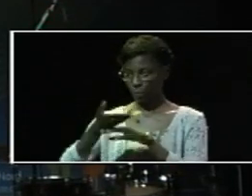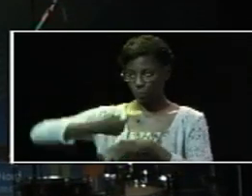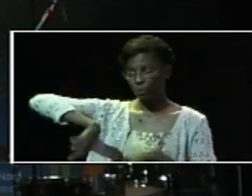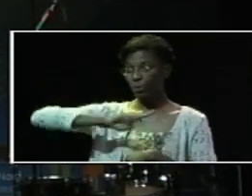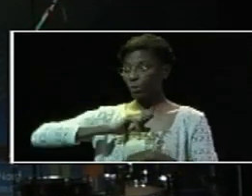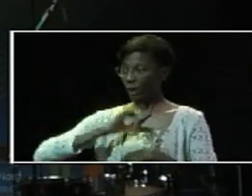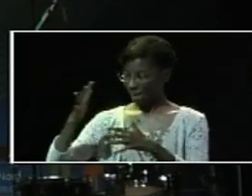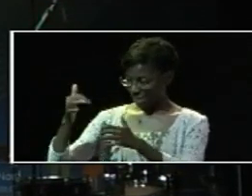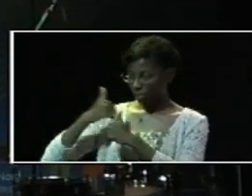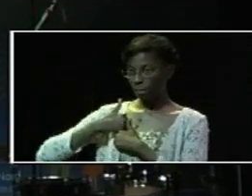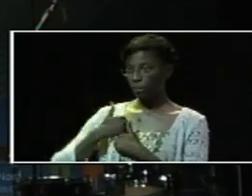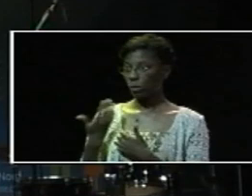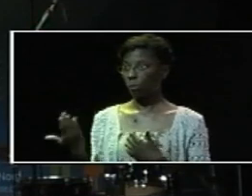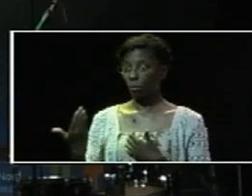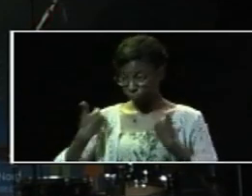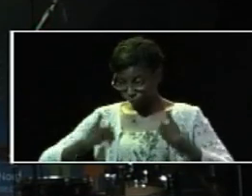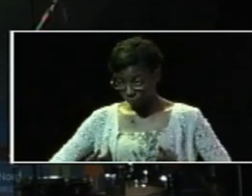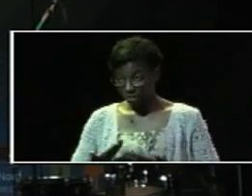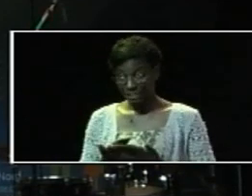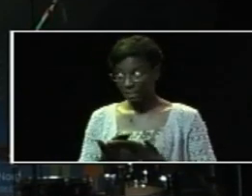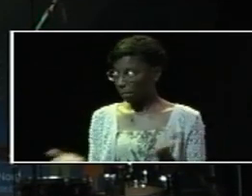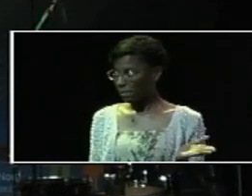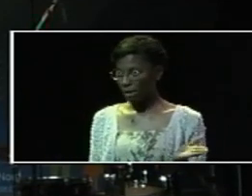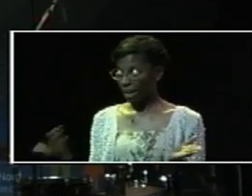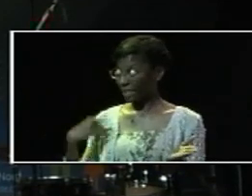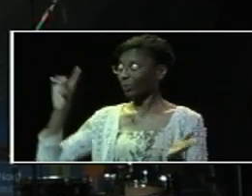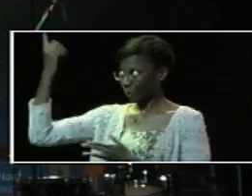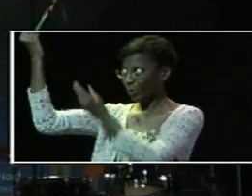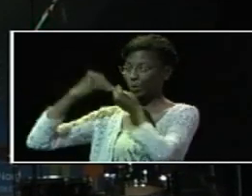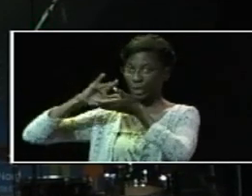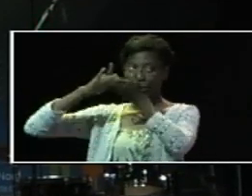humble que nous devons tout au Seigneur. Et si